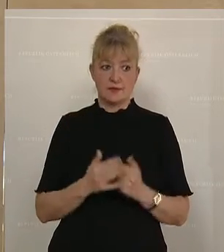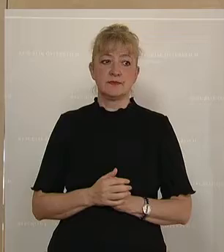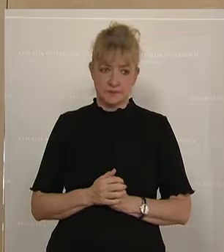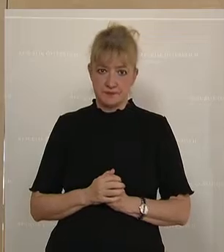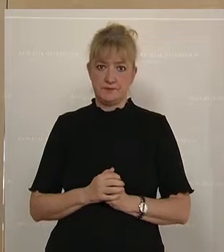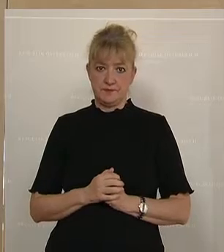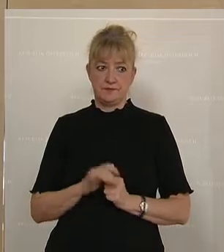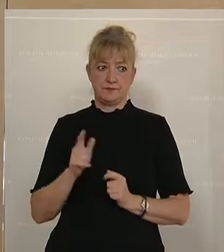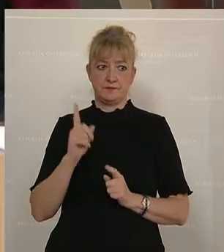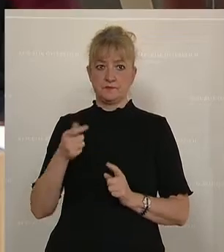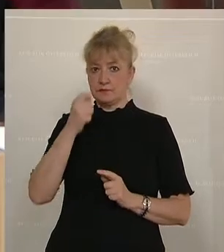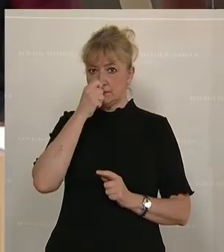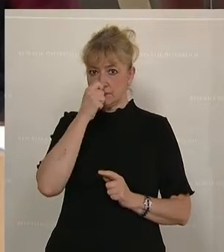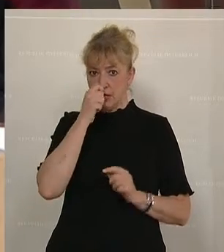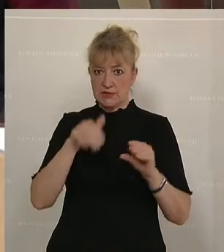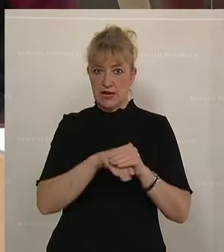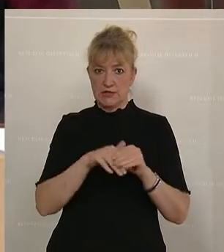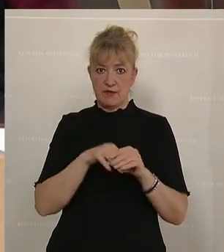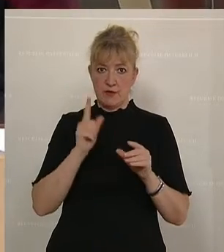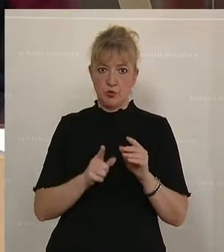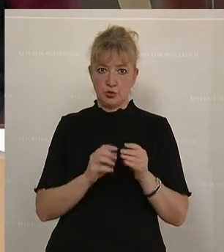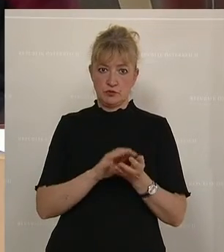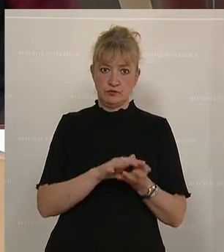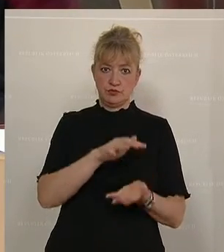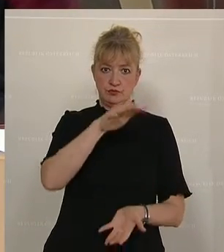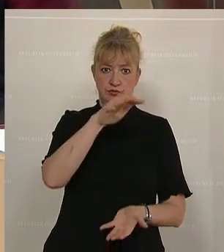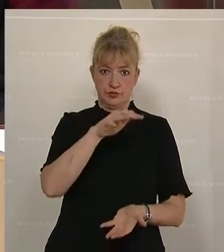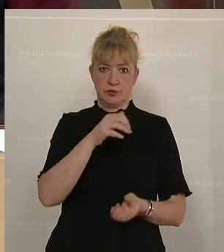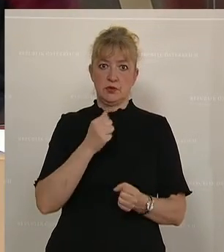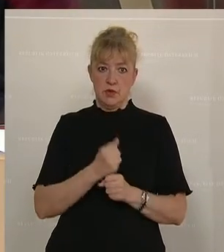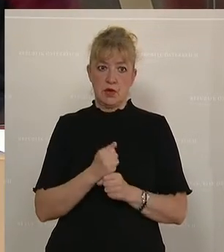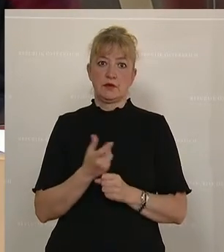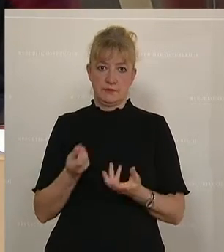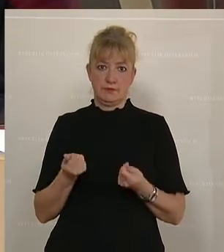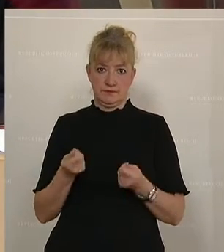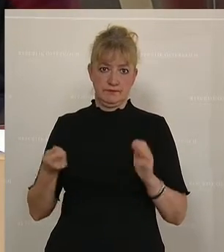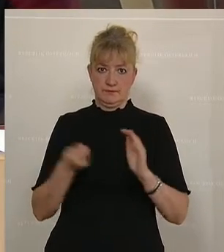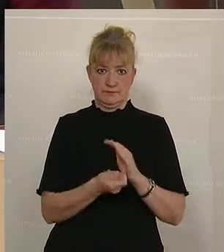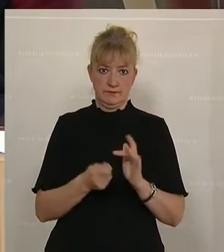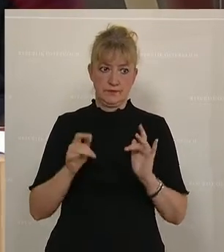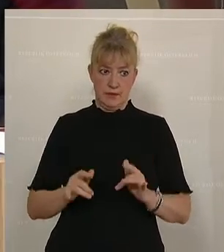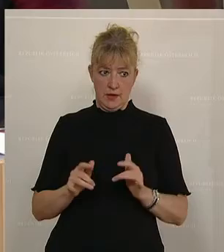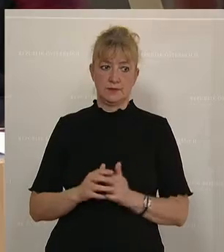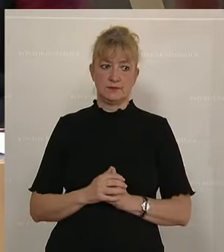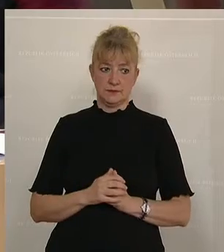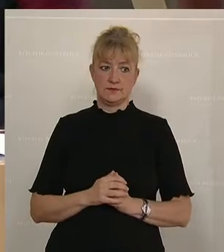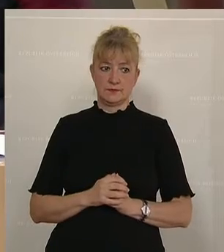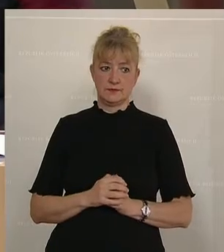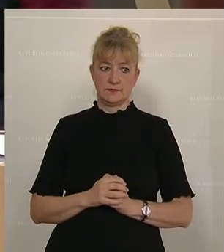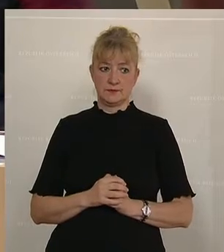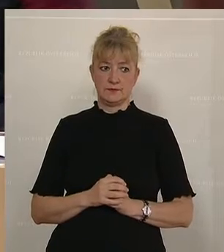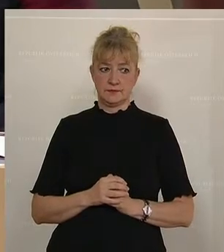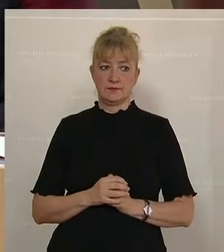Gasreserven anschaffen müssen. Auch das schlagt sich da drinnen nieder,